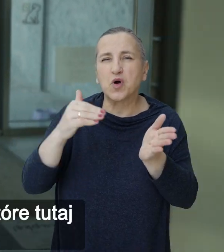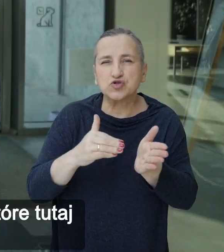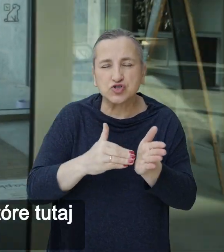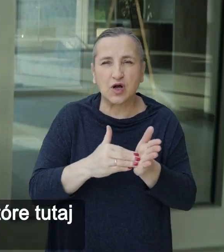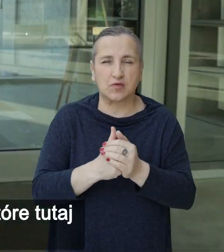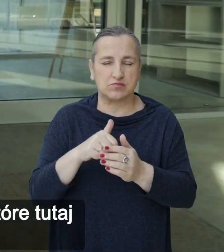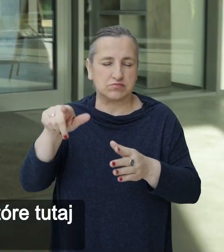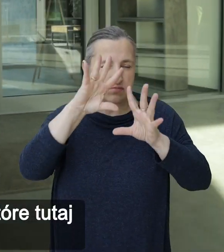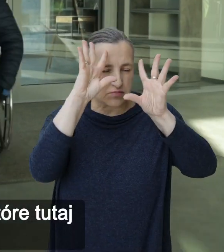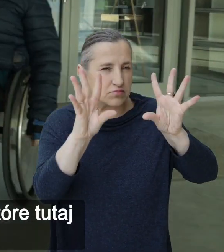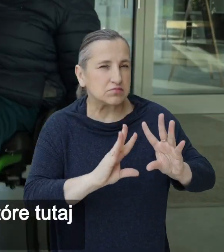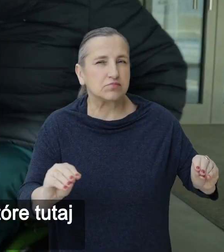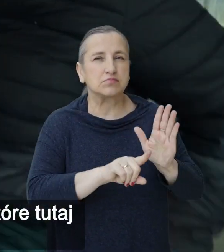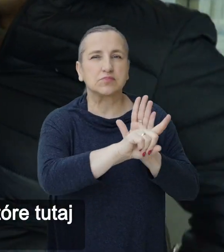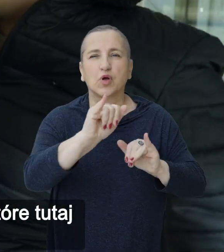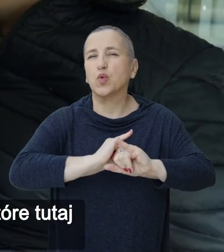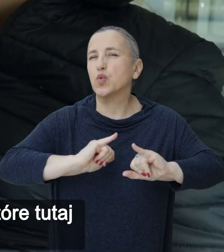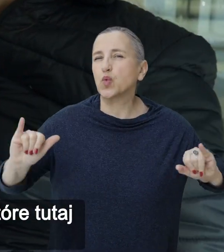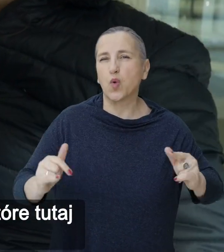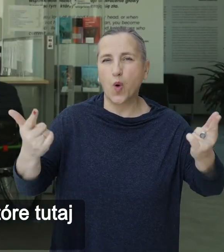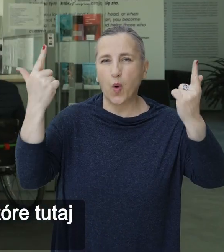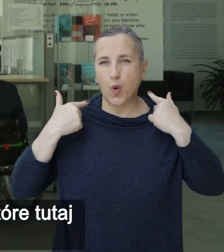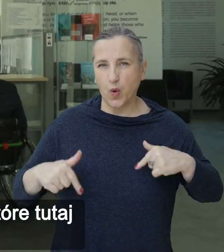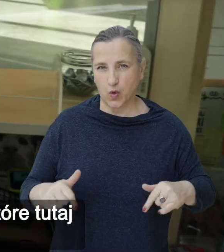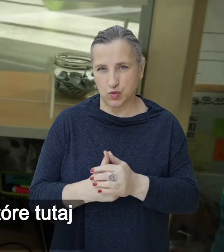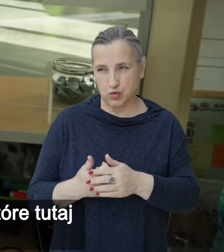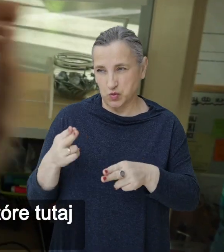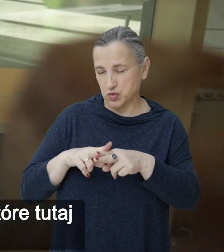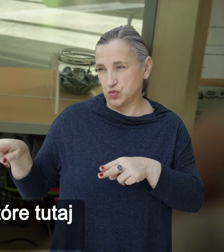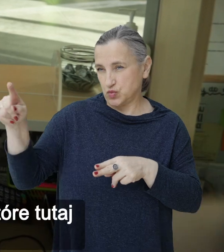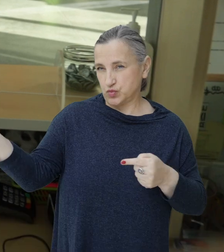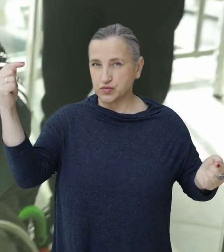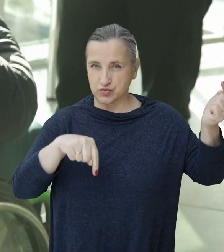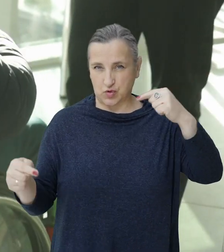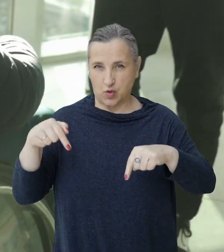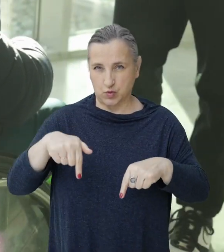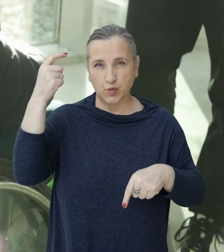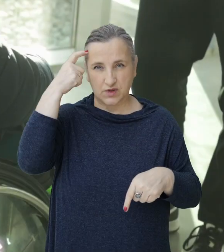i są wyrozumiali wobec różnych osób, które tutaj przychodzą.